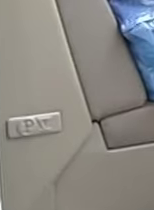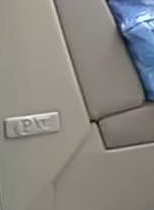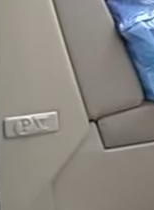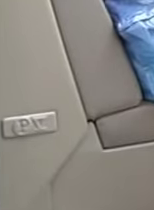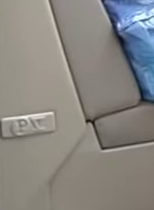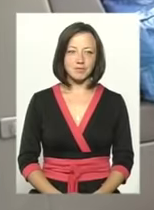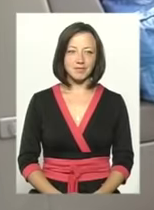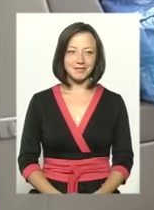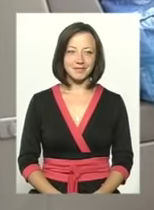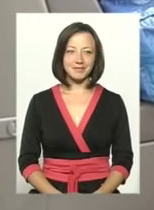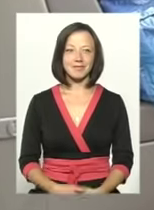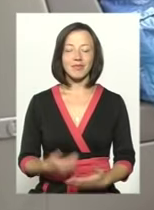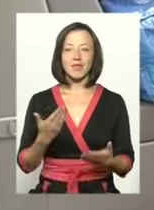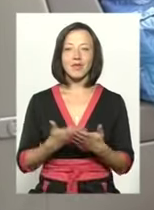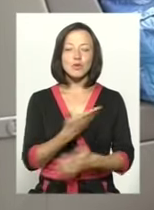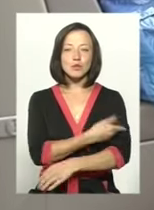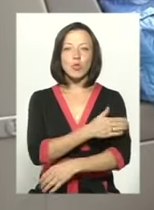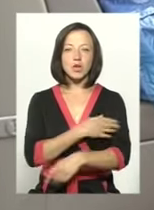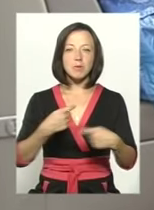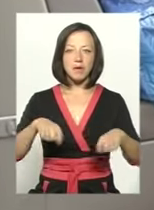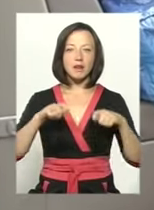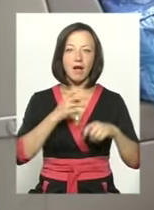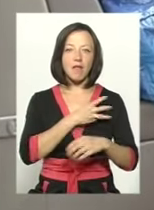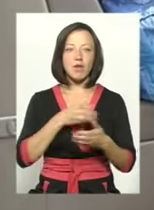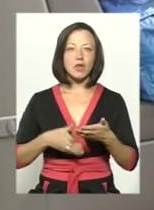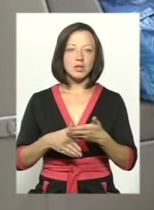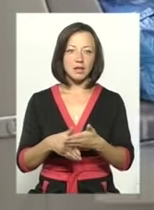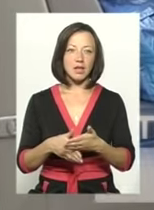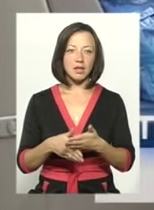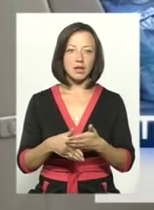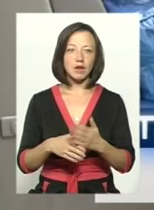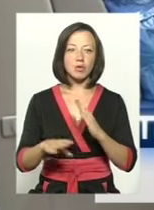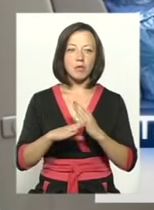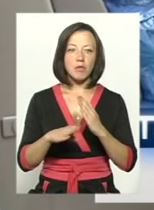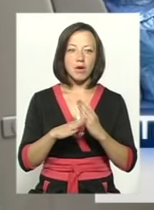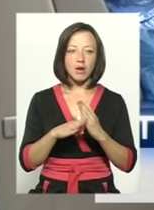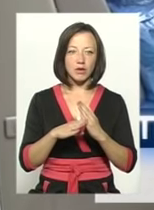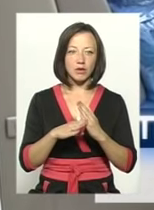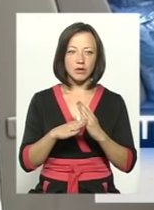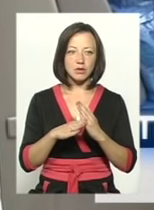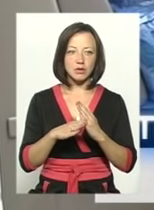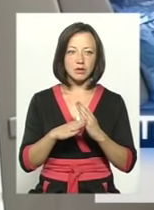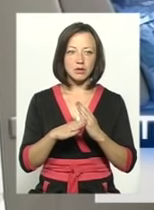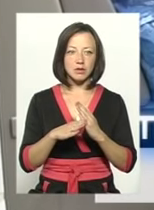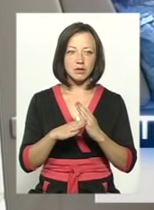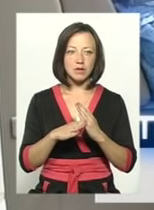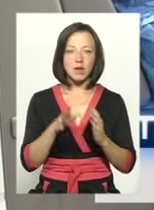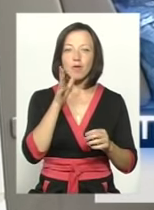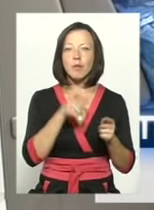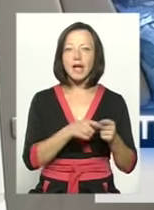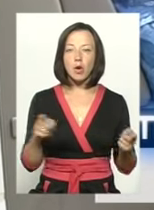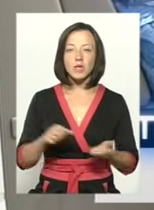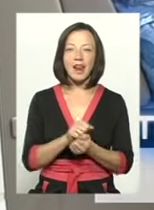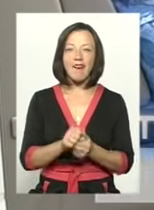От з Польщі нам передали наші друзі-волонтери, які допомагають в періоду революції гідності